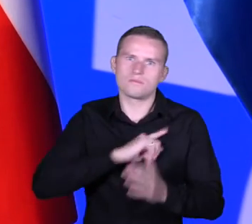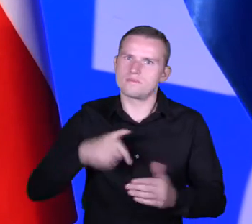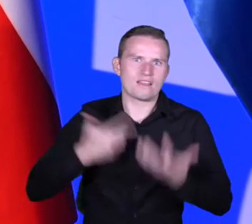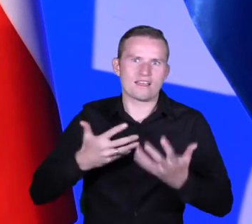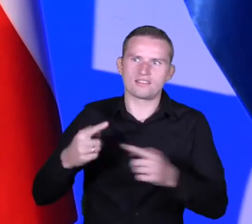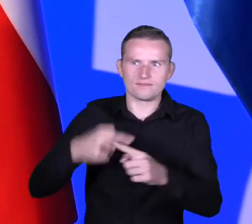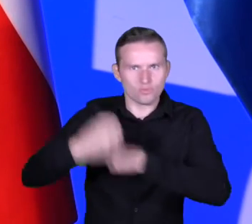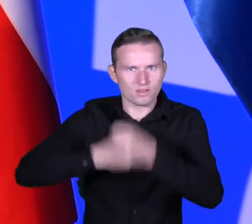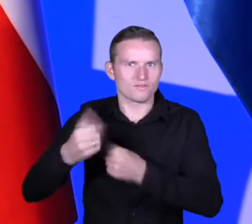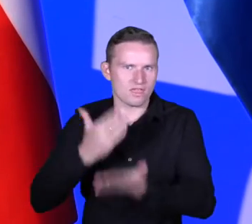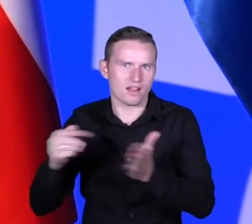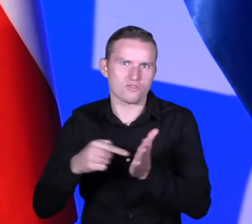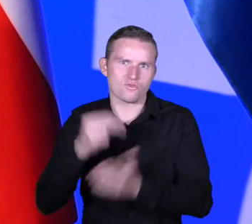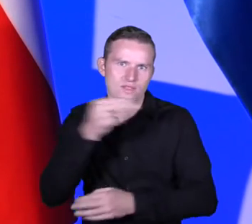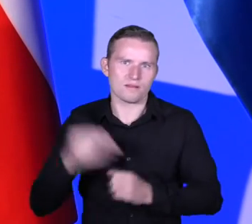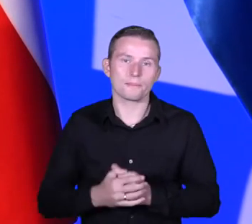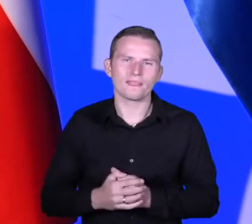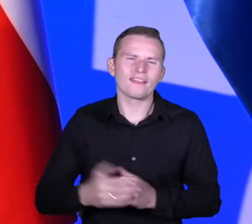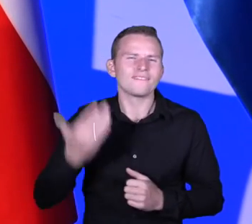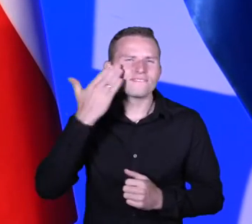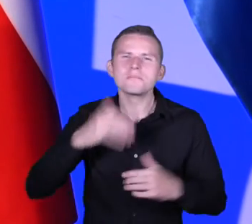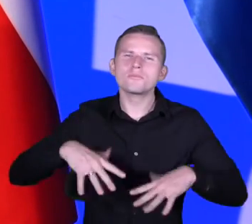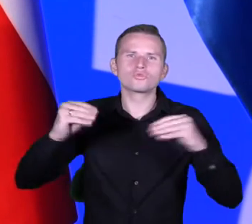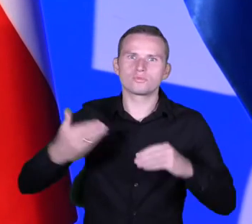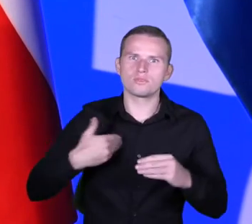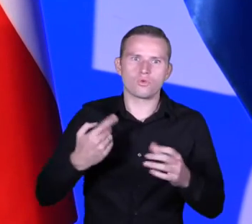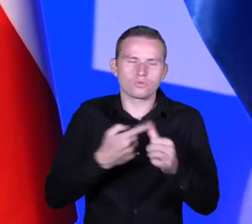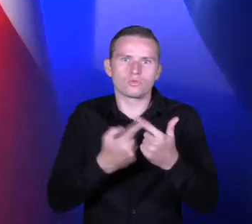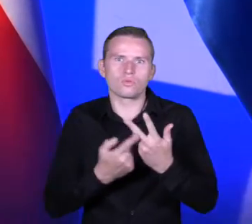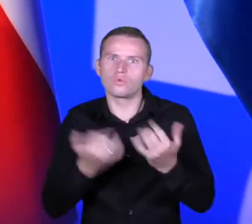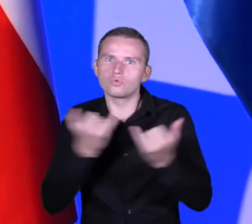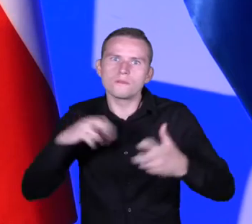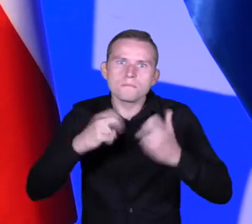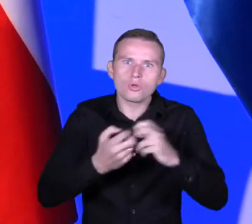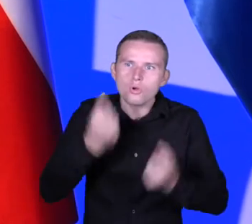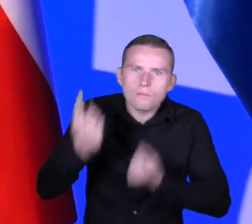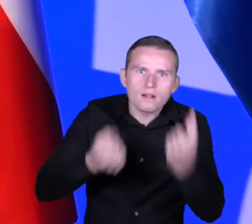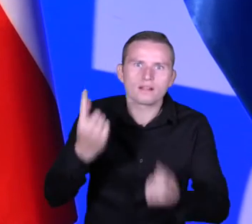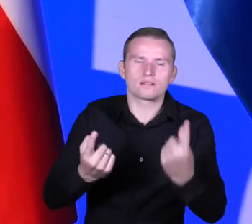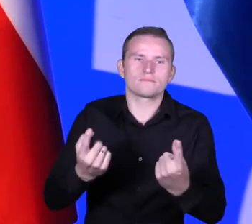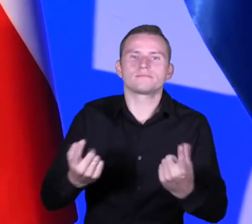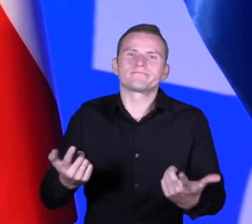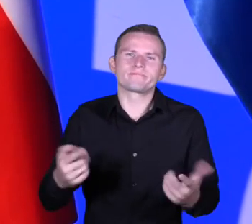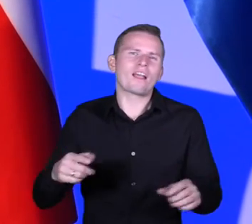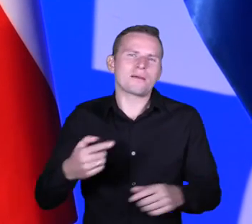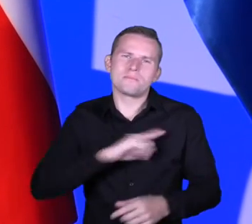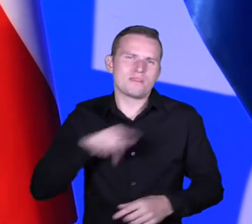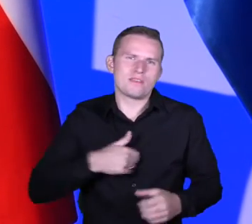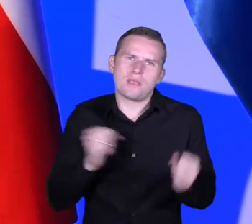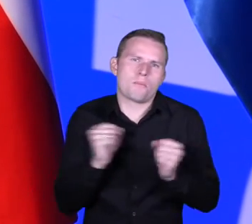było wiele takich wyzwań, trochę może nie chcę mówić obaw, ale jednak nie bójmy się dzisiaj mówić o trudnych sprawach.